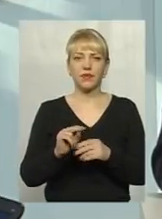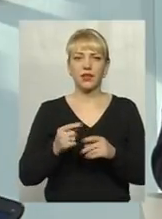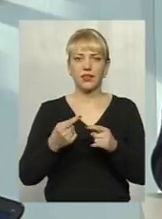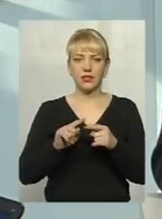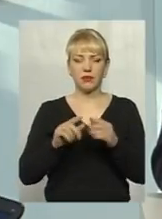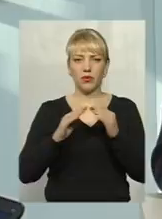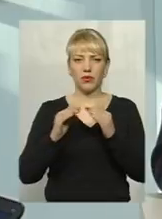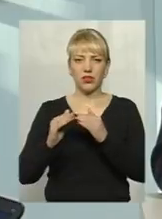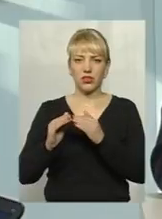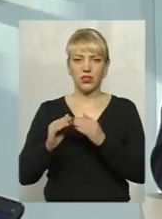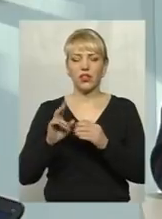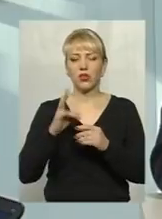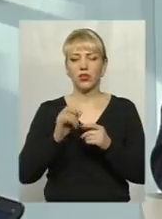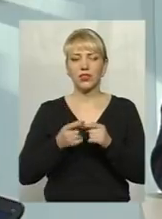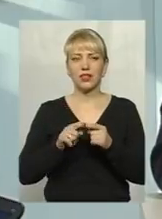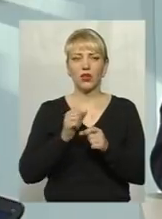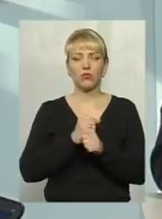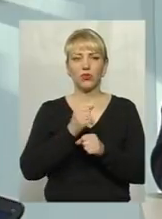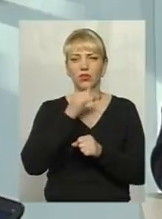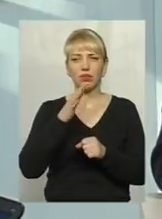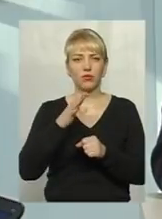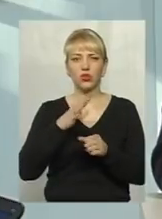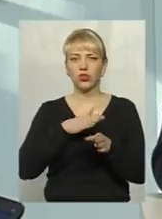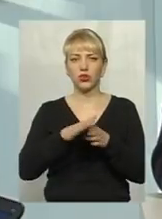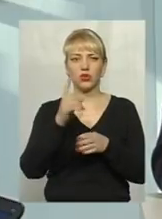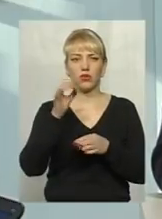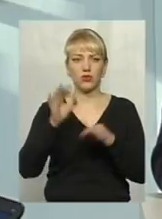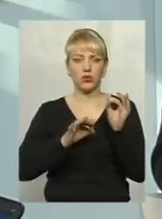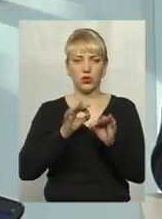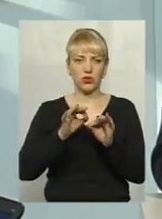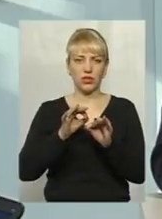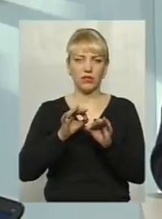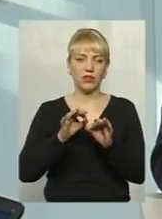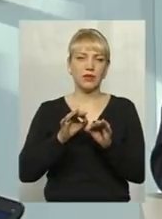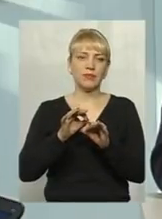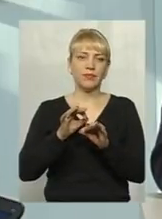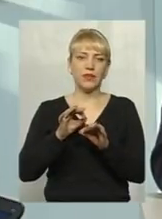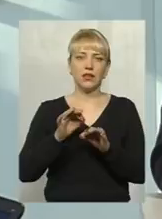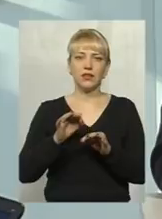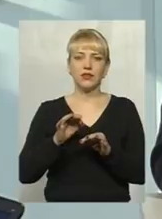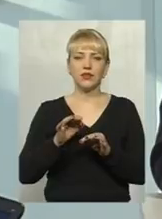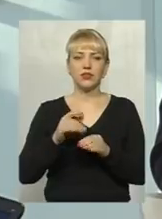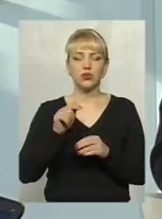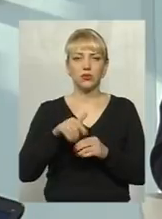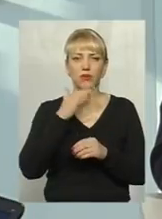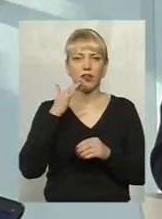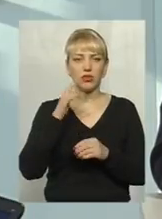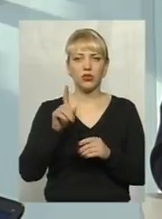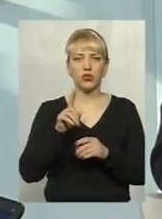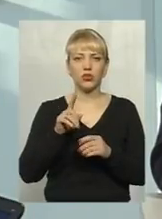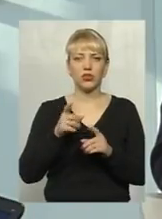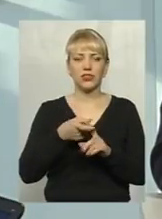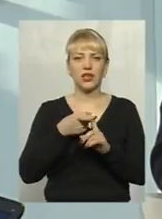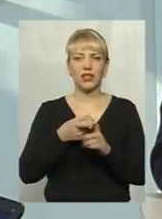помешкання. Але, звичайно, ця робота не може перекрити всі 100% цих людей. Тому тут багато що залежить ще не в